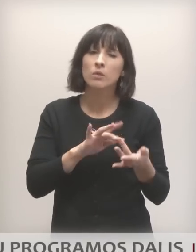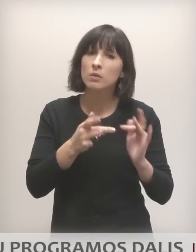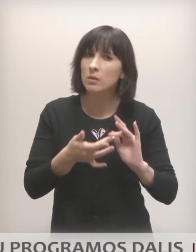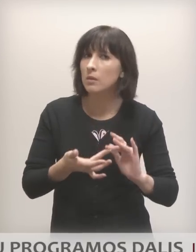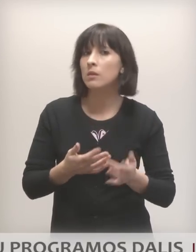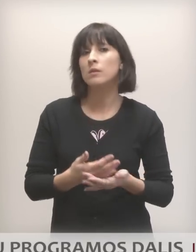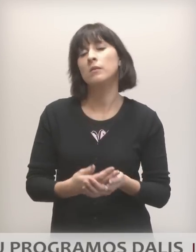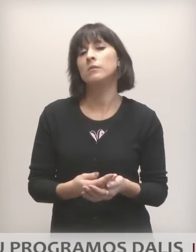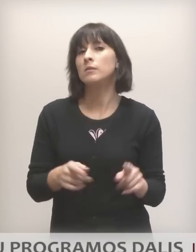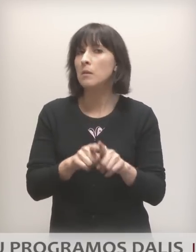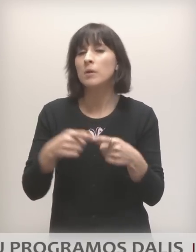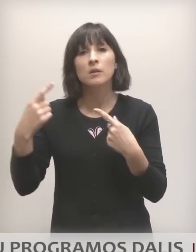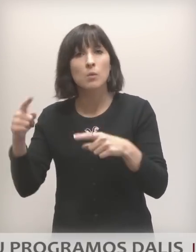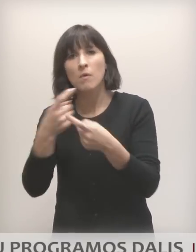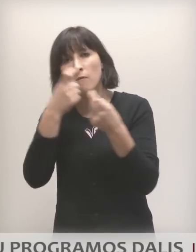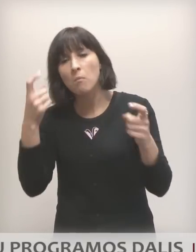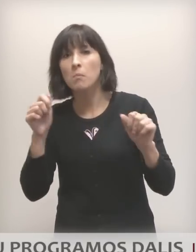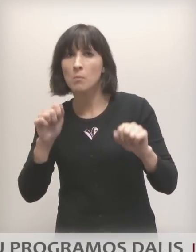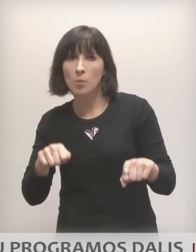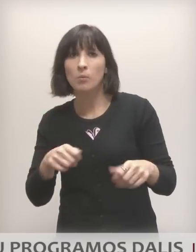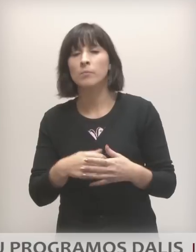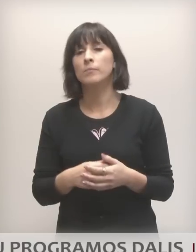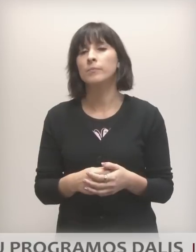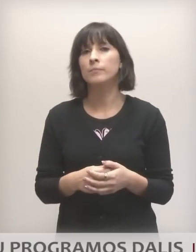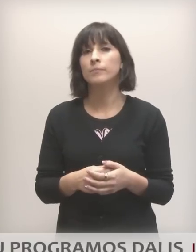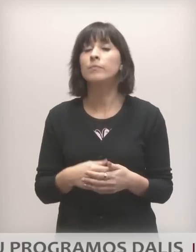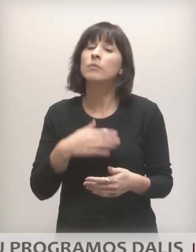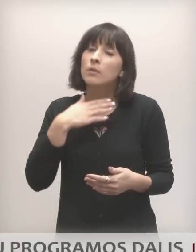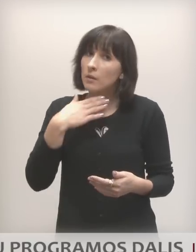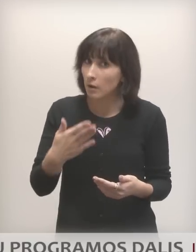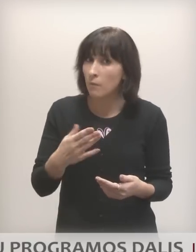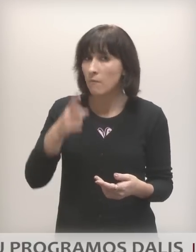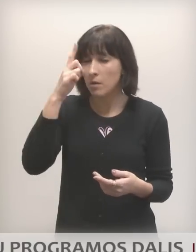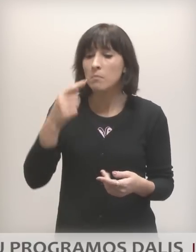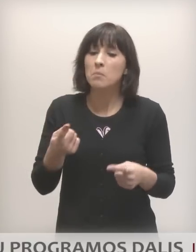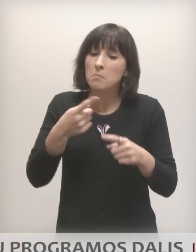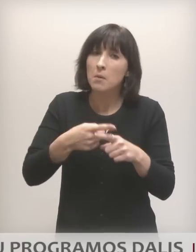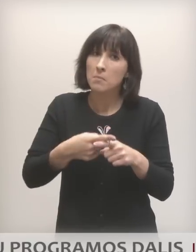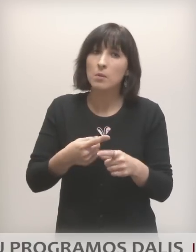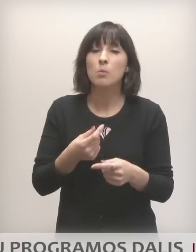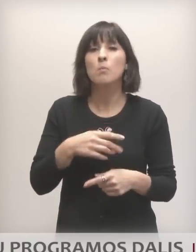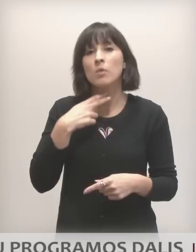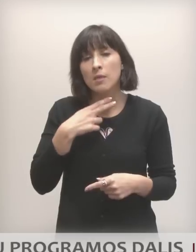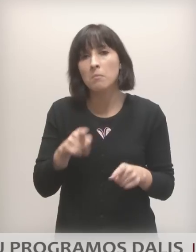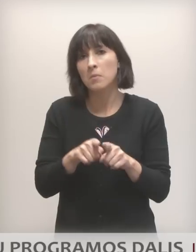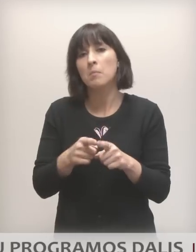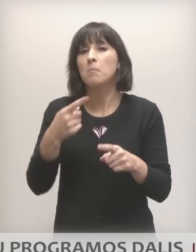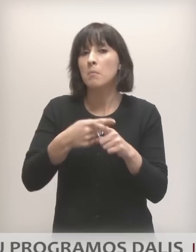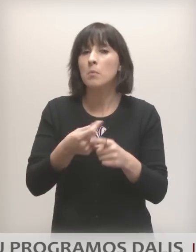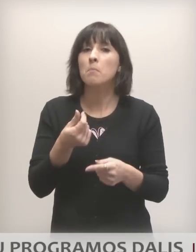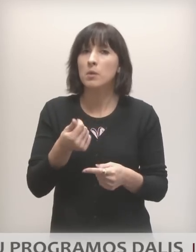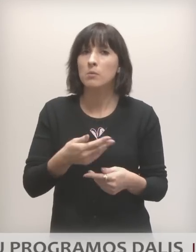ir kitomis informavimo galimybėmis. Tai čia, aišku, valstybė turi skirti tam papildoma dėmesį ir papildomas lėšas.